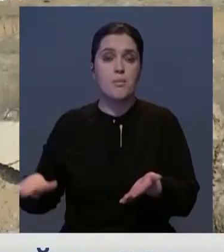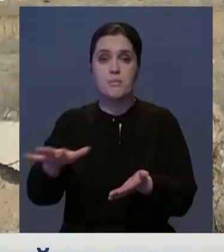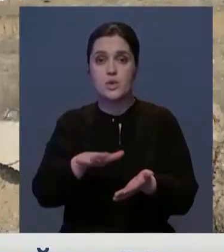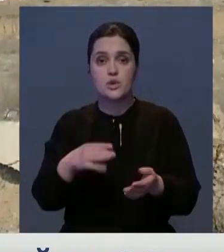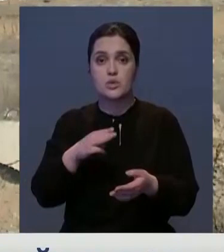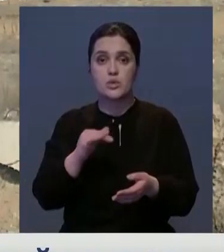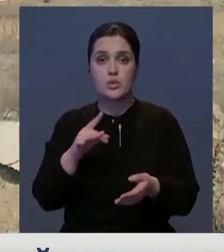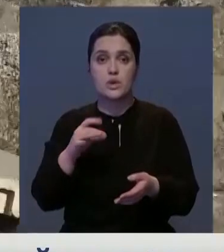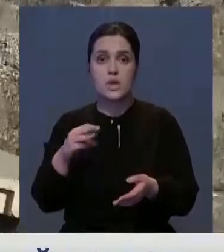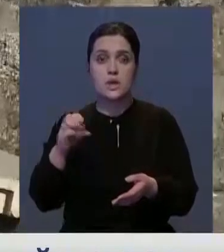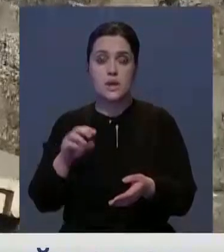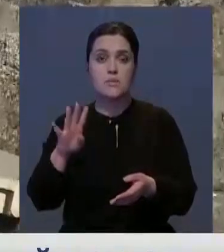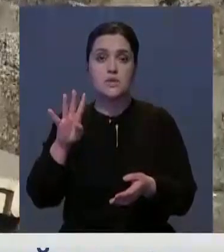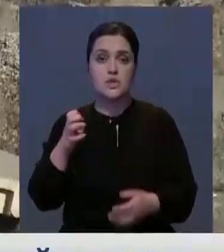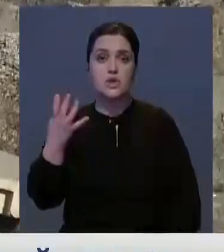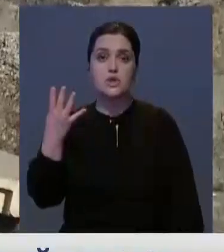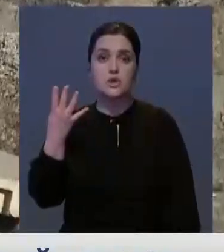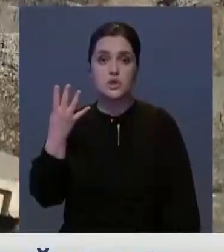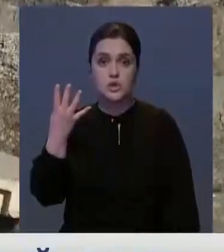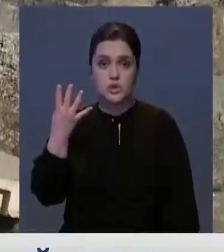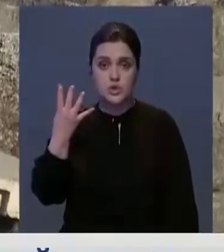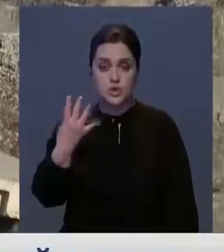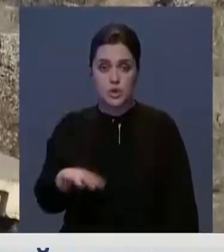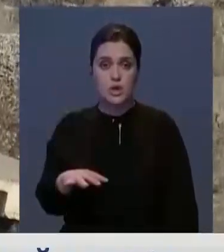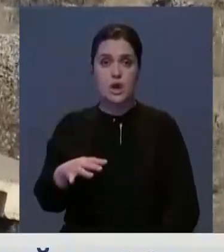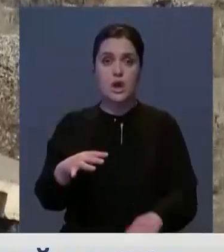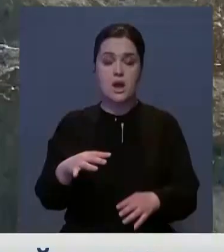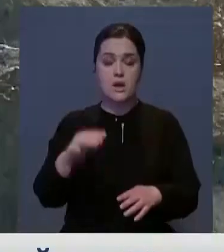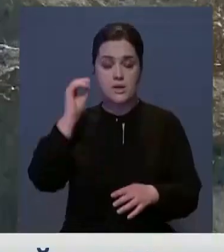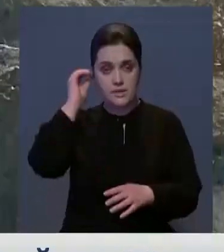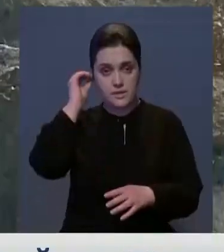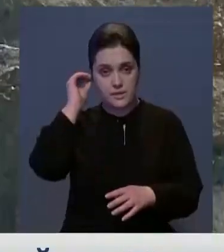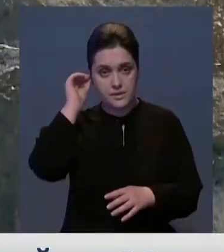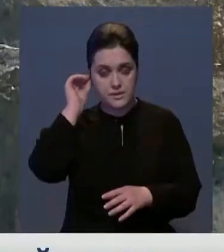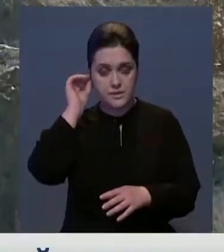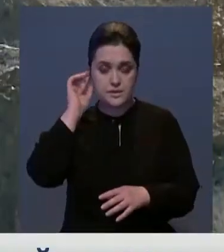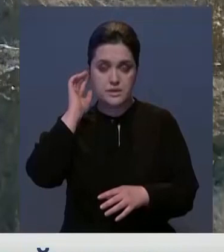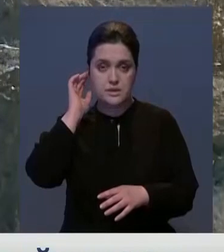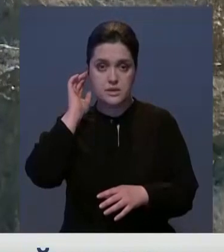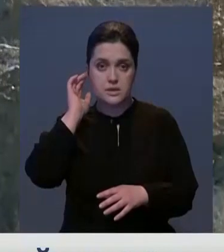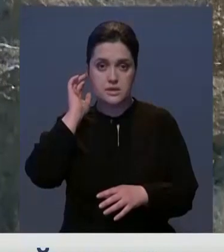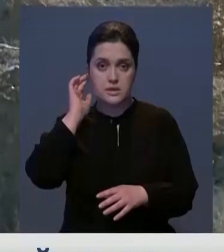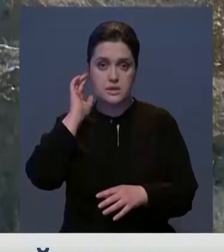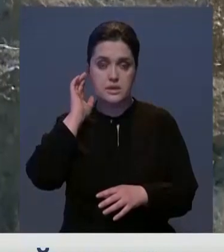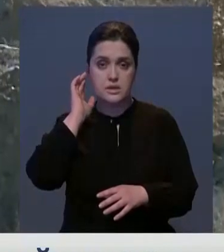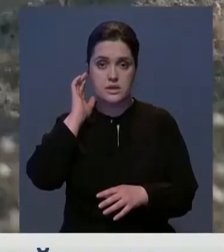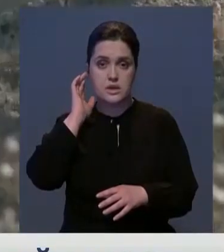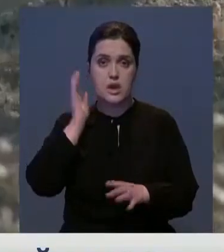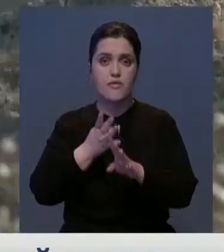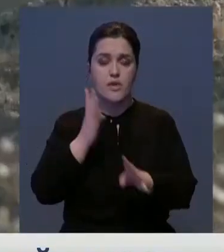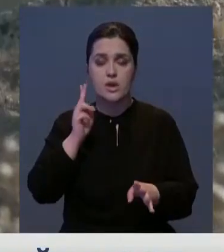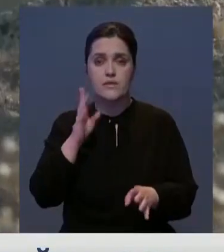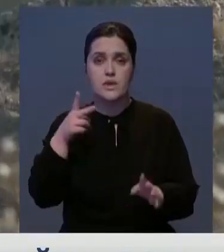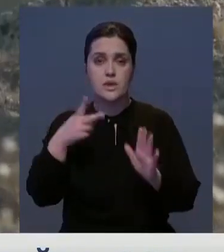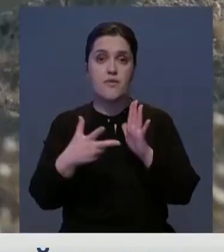Туритан – 440 гектаров. Не то что сфалку, здесь дом построить негде. Между тем, очереди на землю уже 2800 человек.